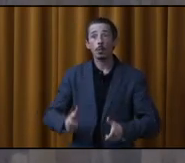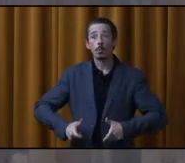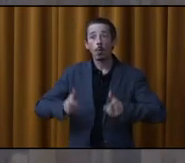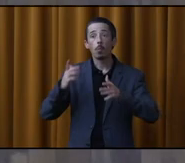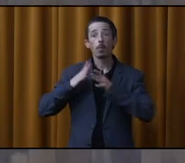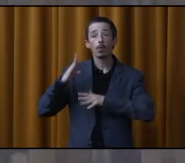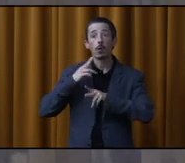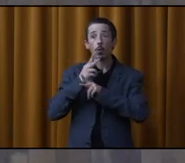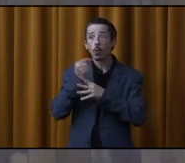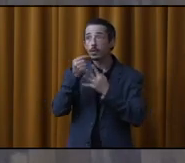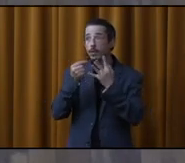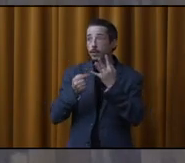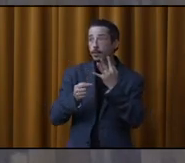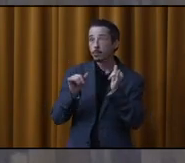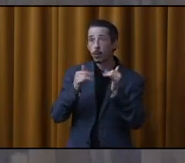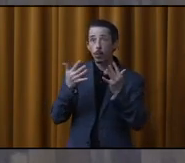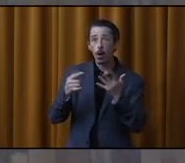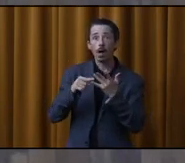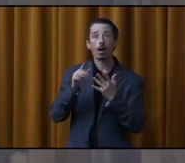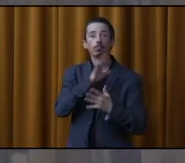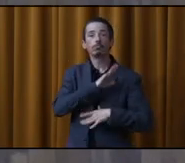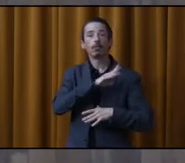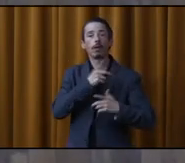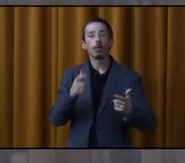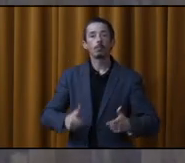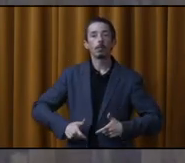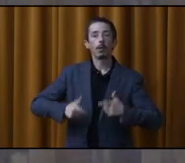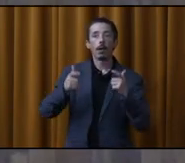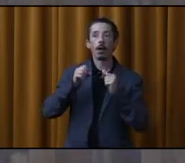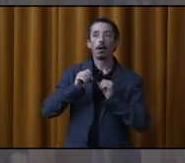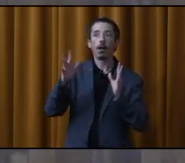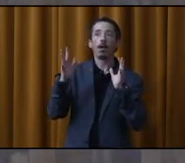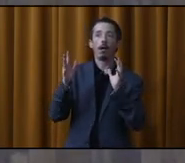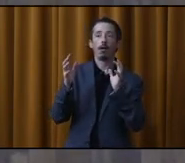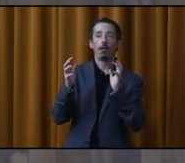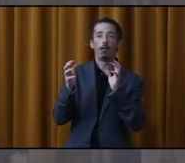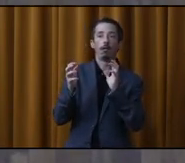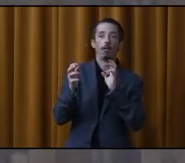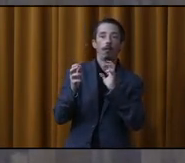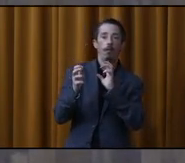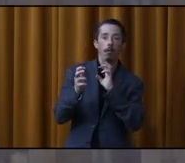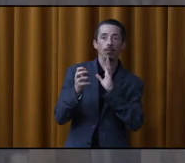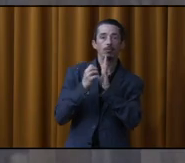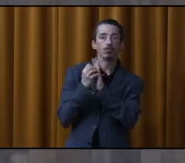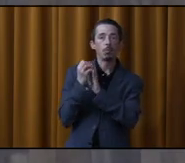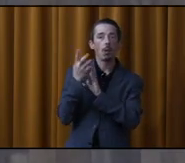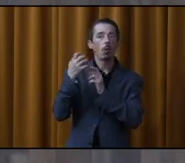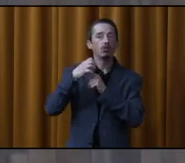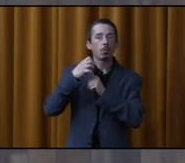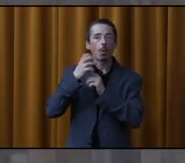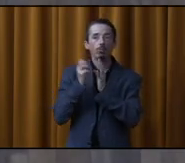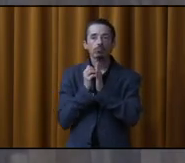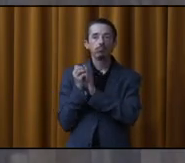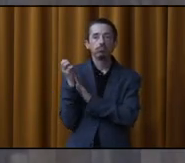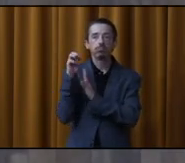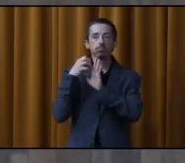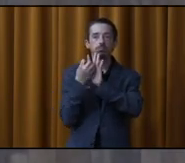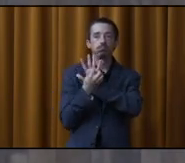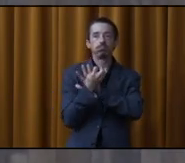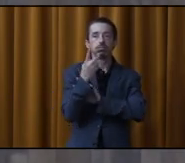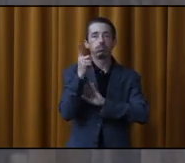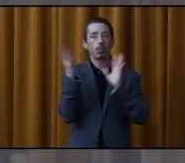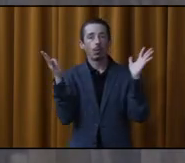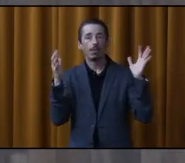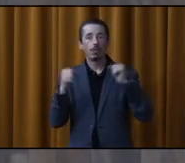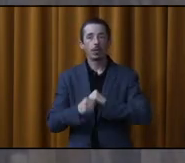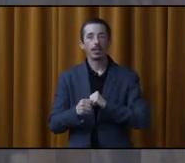patrimoniaux. Qu'est-ce qui arrivait autrefois, que des bâtiments étaient laissés à l'abandon? Les champignons se retrouvaient bien souvent à l'intérieur et on devait